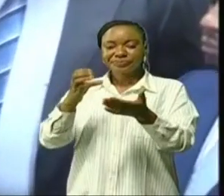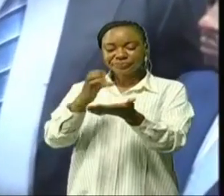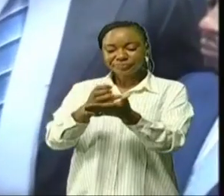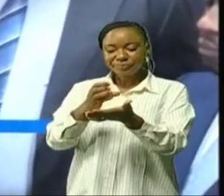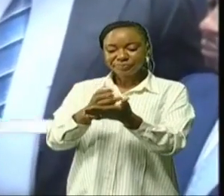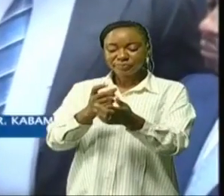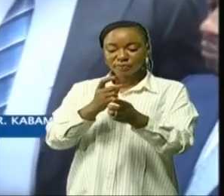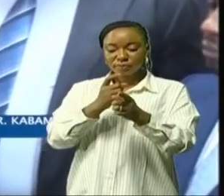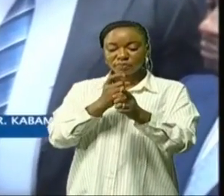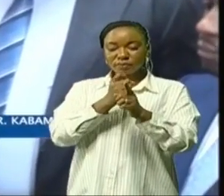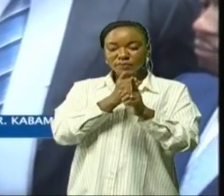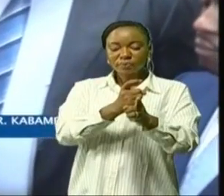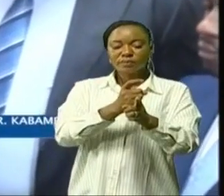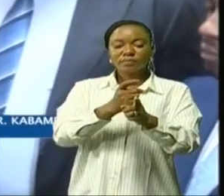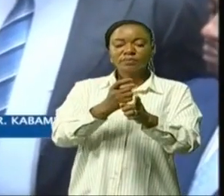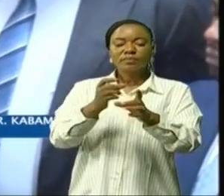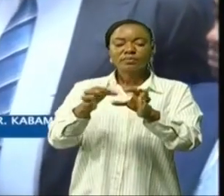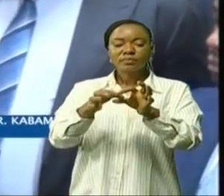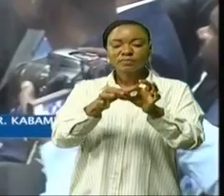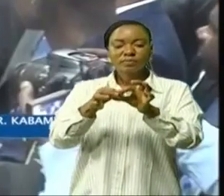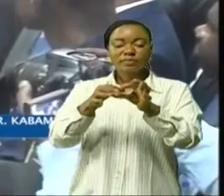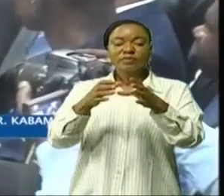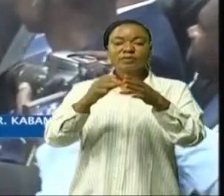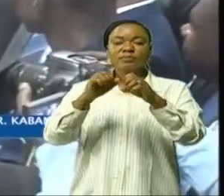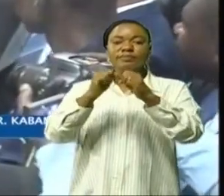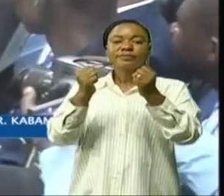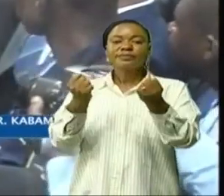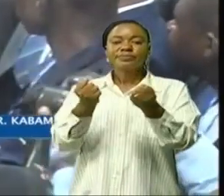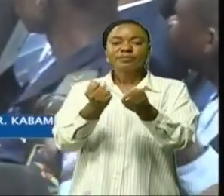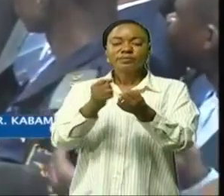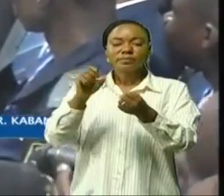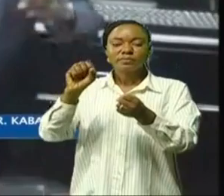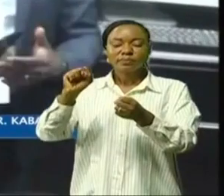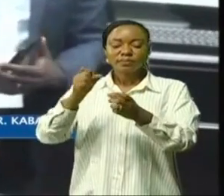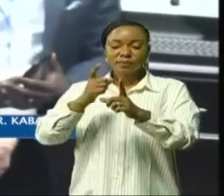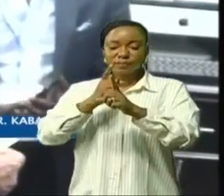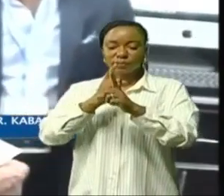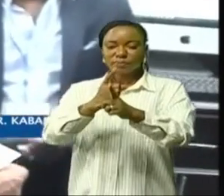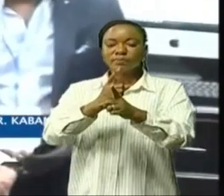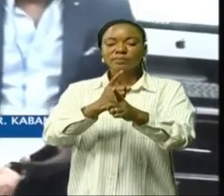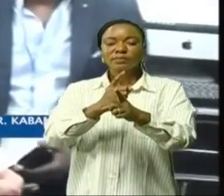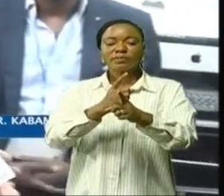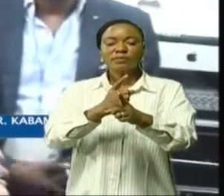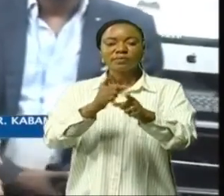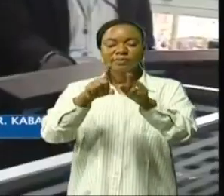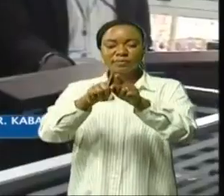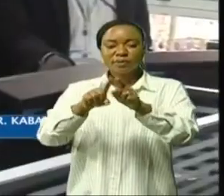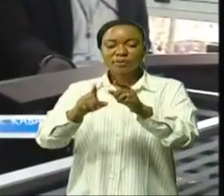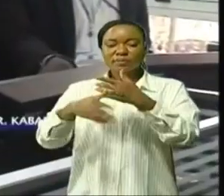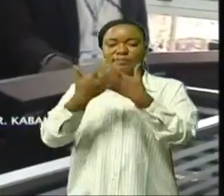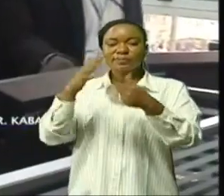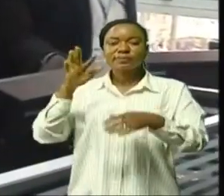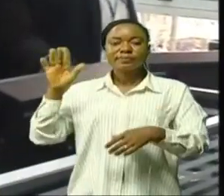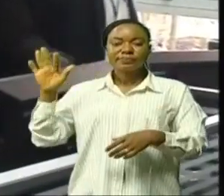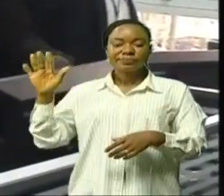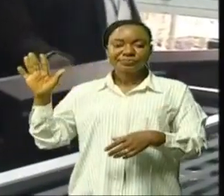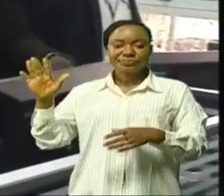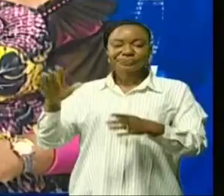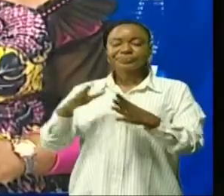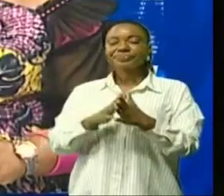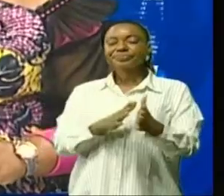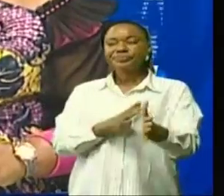produites en partenariat avec la société Smart Security SRL et la ville-province Kinshasa